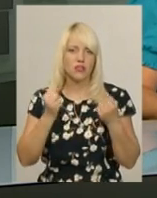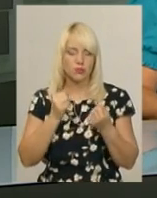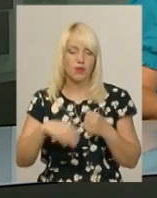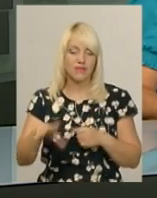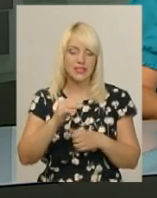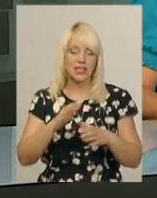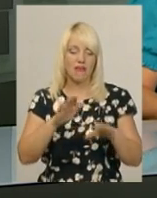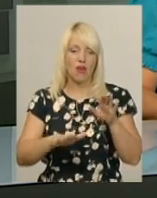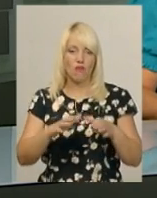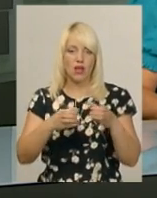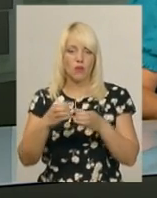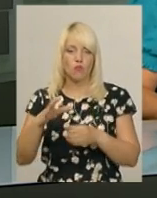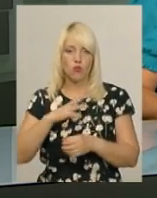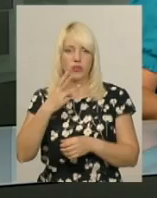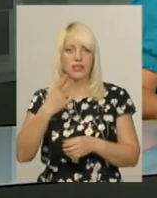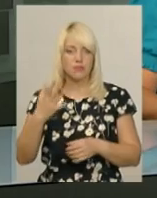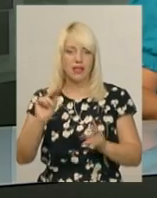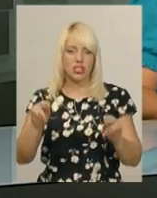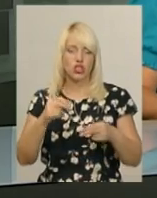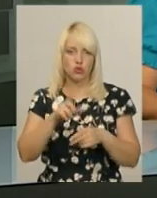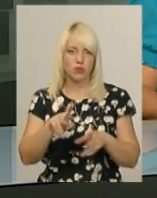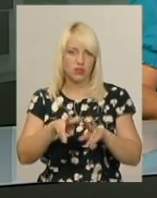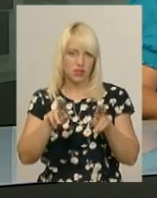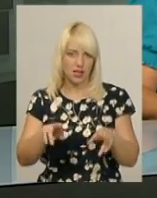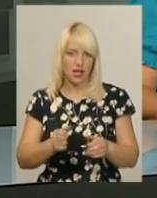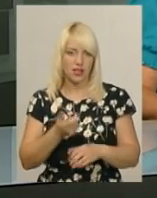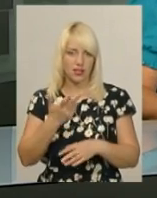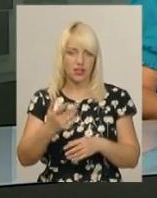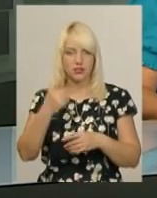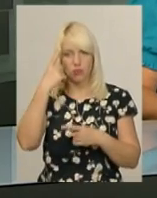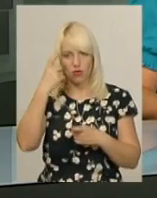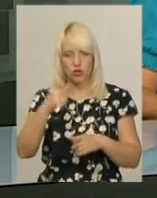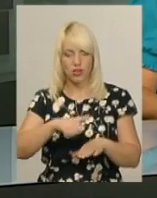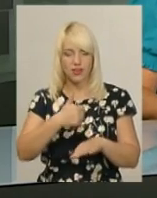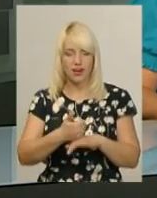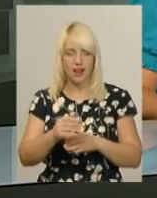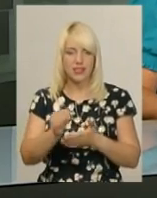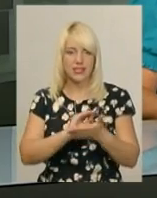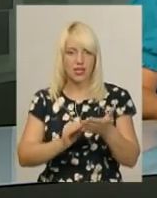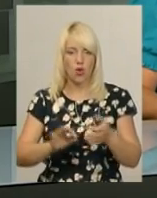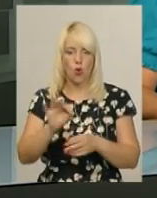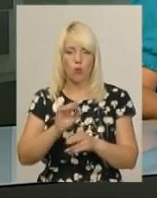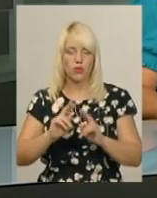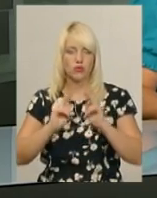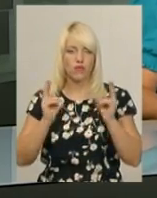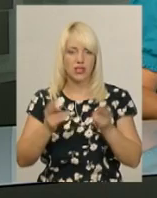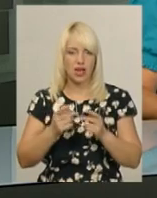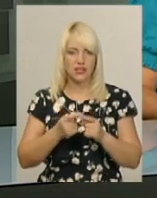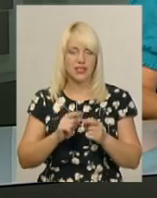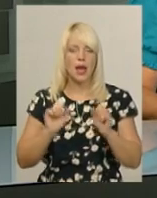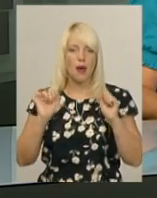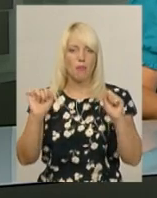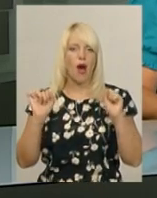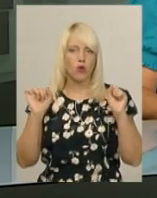вагових категорій було 35, тож і чемпіонів така ж кількість, повідомив генеральний секретар обласної федерації пауерліфтингу Сергій Франков.